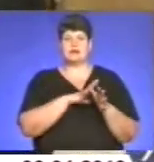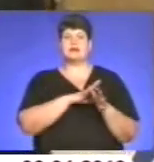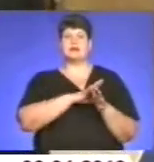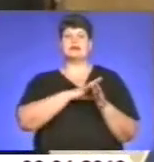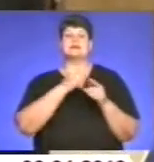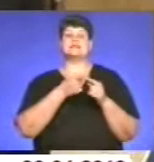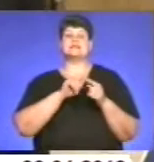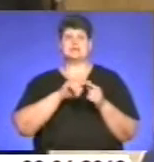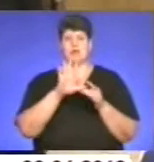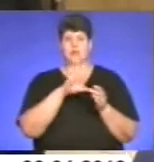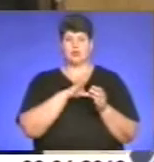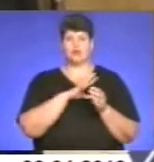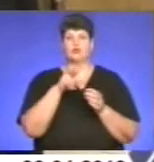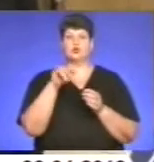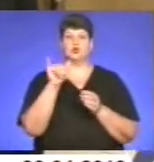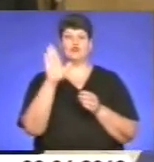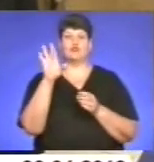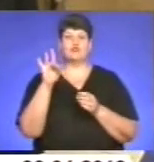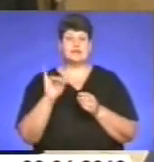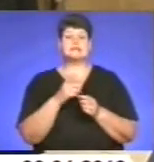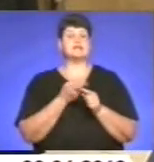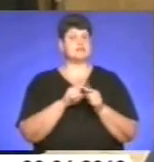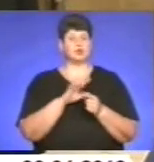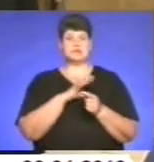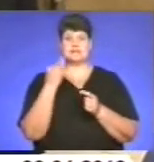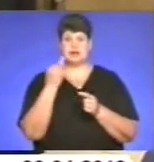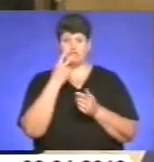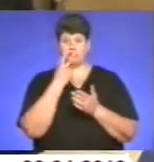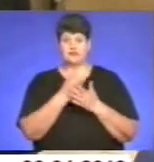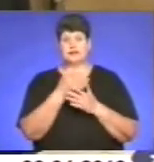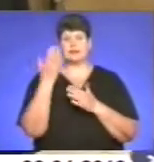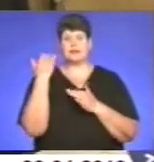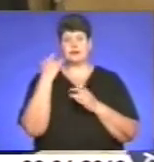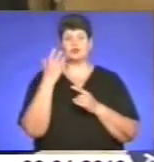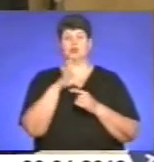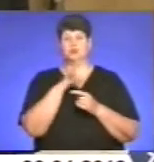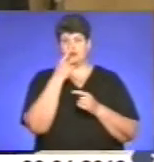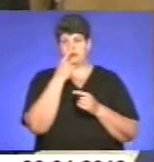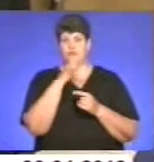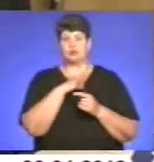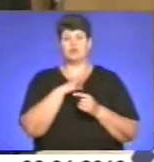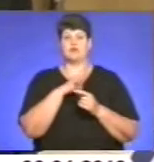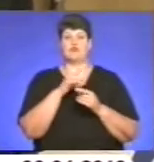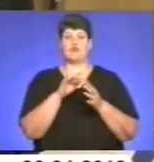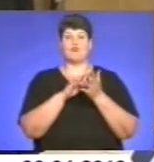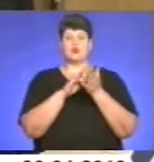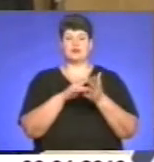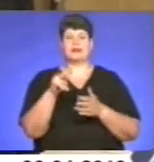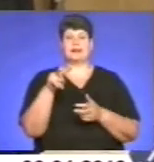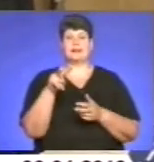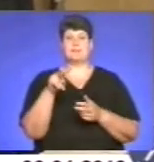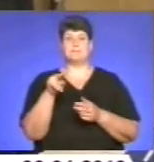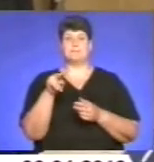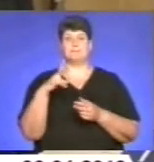цікаво на них подивитися. Тим більше, що зараз ми були, недавно з моїм внуком я була в подорожчі в Париж, і ми були в